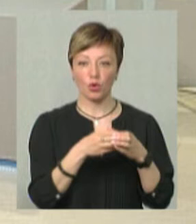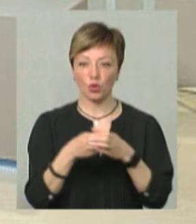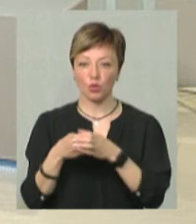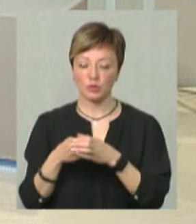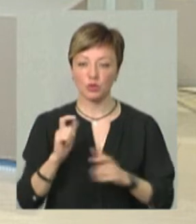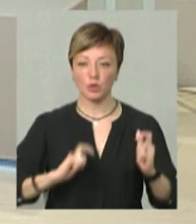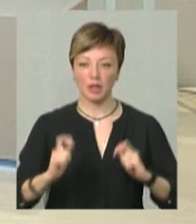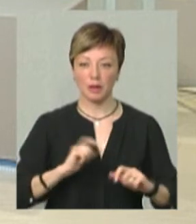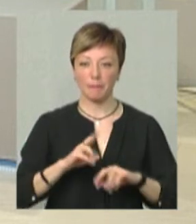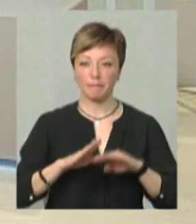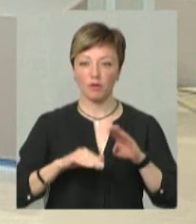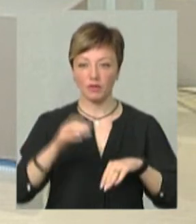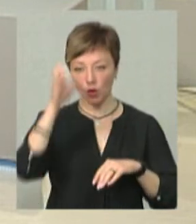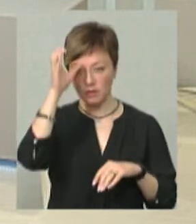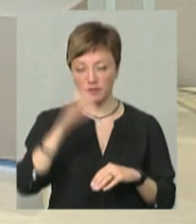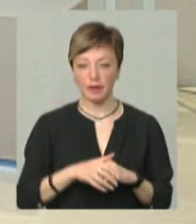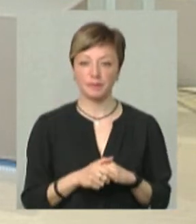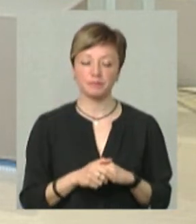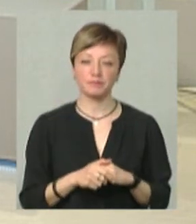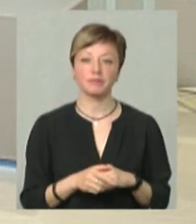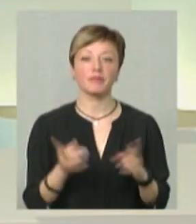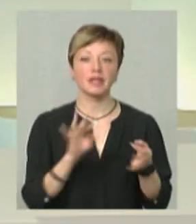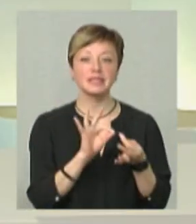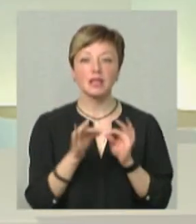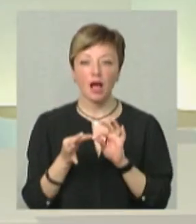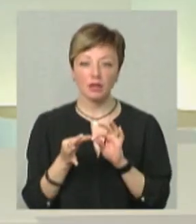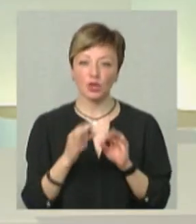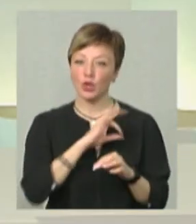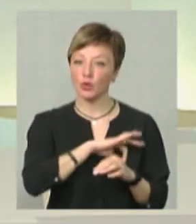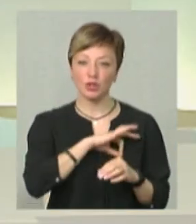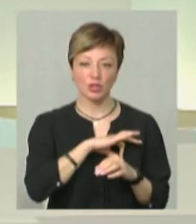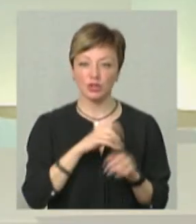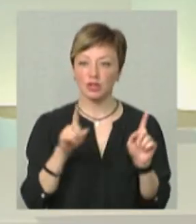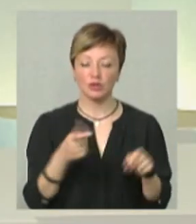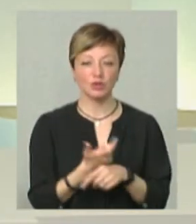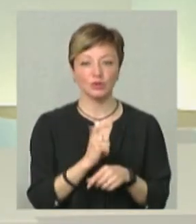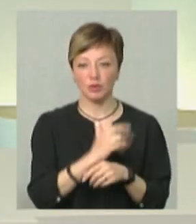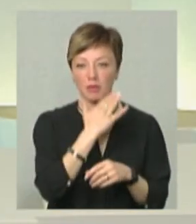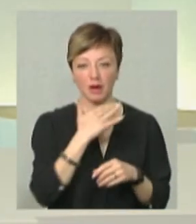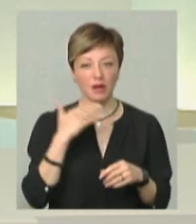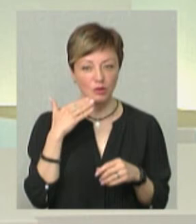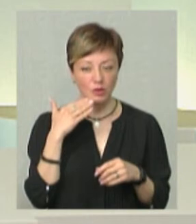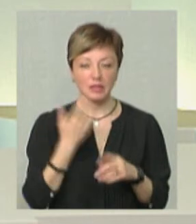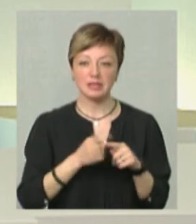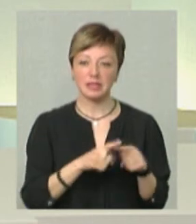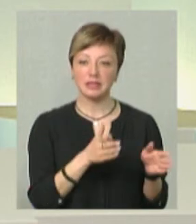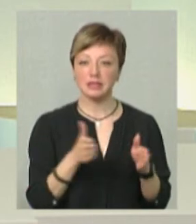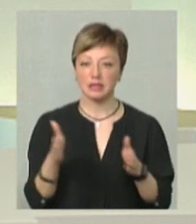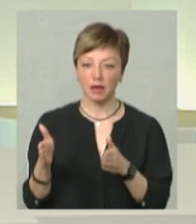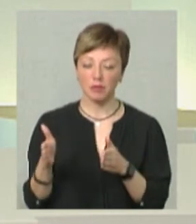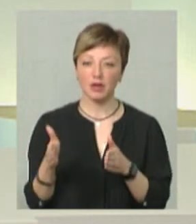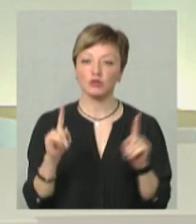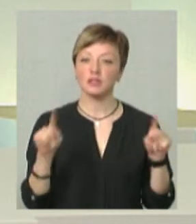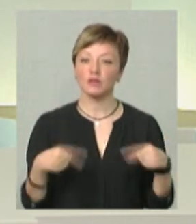груп студентів профтехосвіти в Київводоканалі. Тому складностей юридичних навіть доволі багато. Це система,